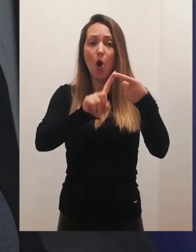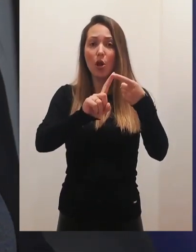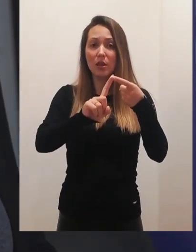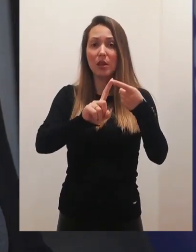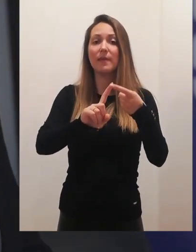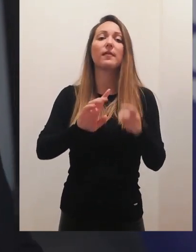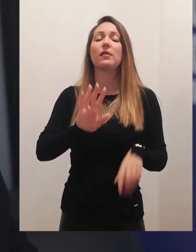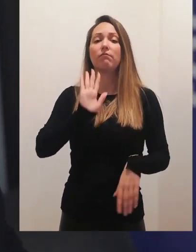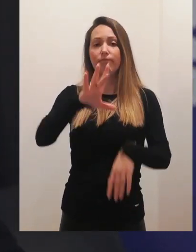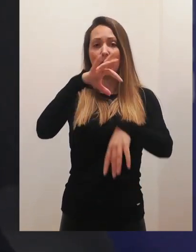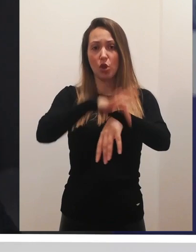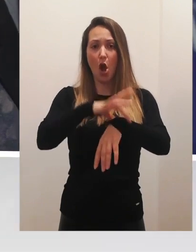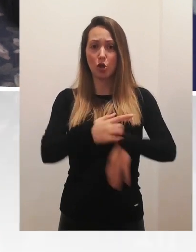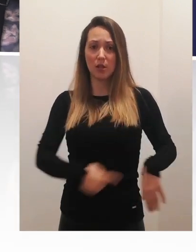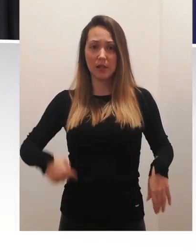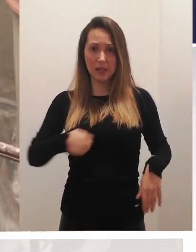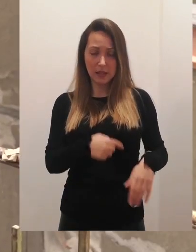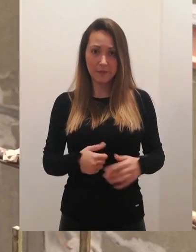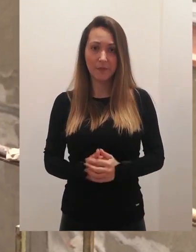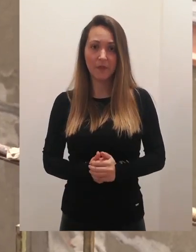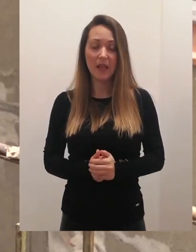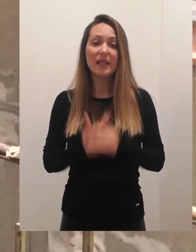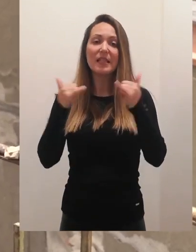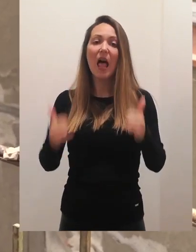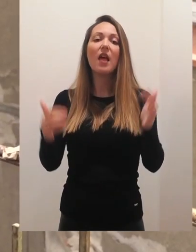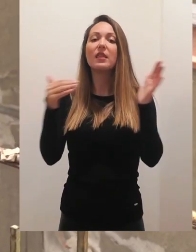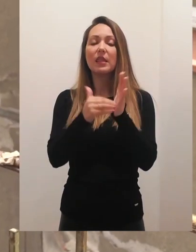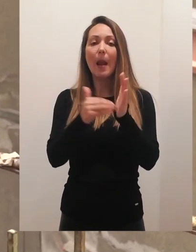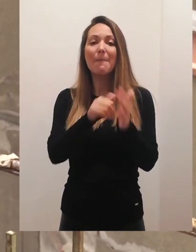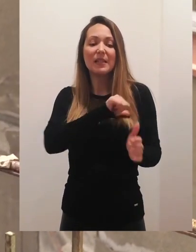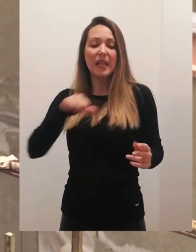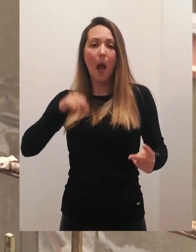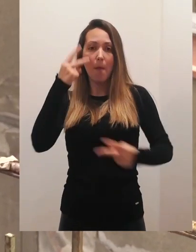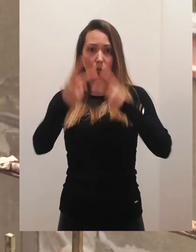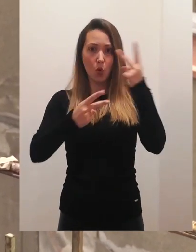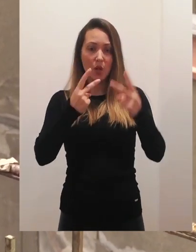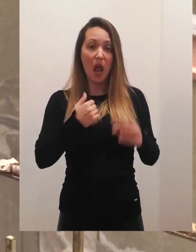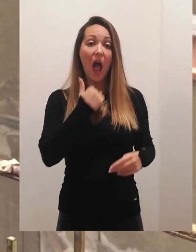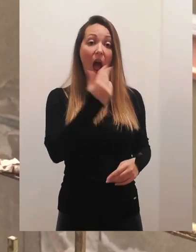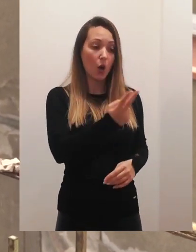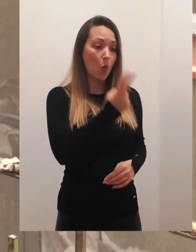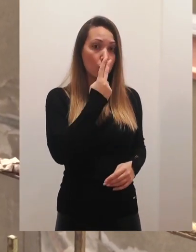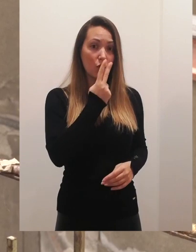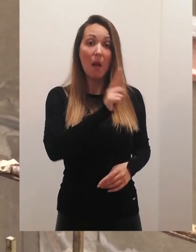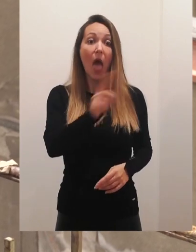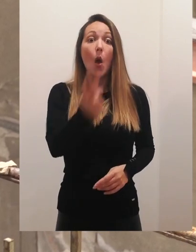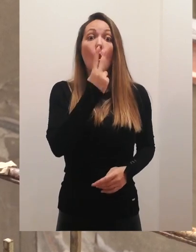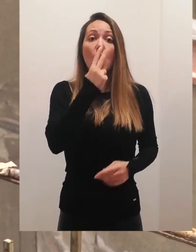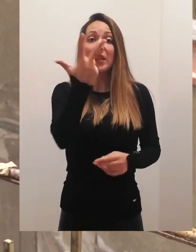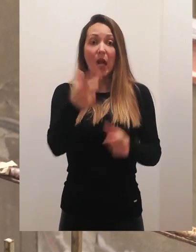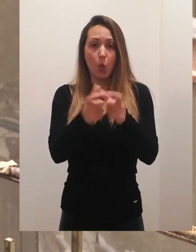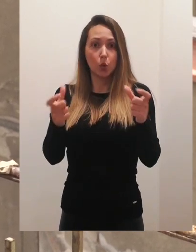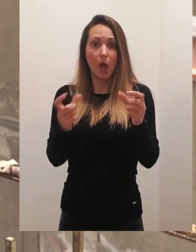sa ordinirajućim gastroenterologom. U ovom trenutku sada bi trebalo imati samo kontrolu. Znači, ako sam pušaš, da ne pušem tripaka.